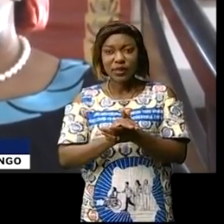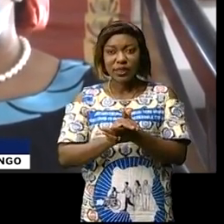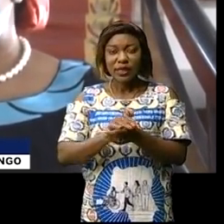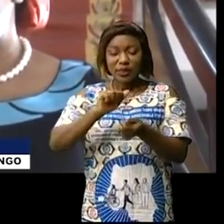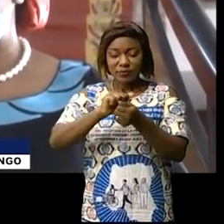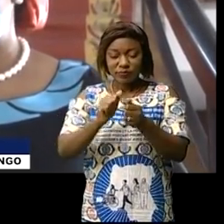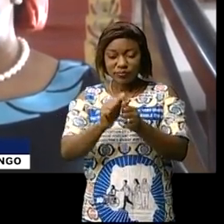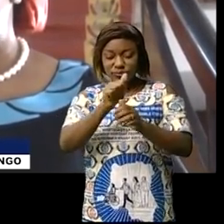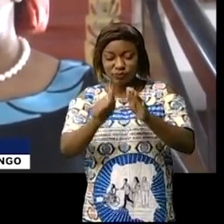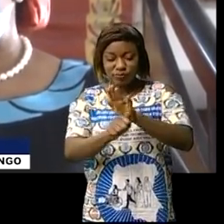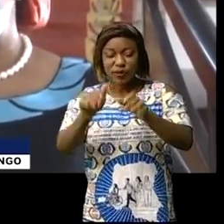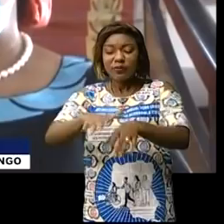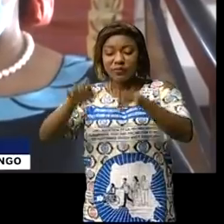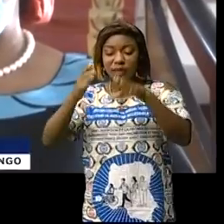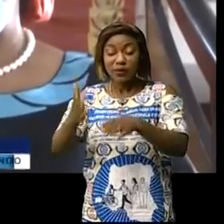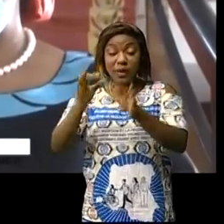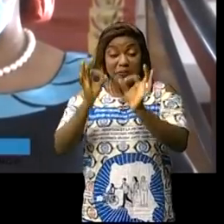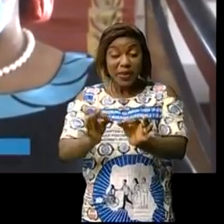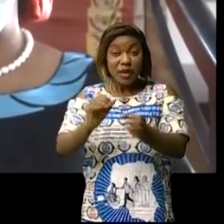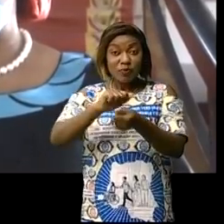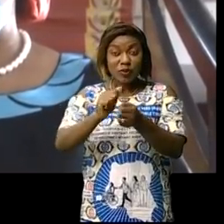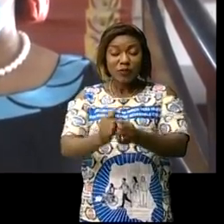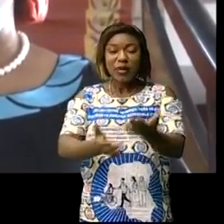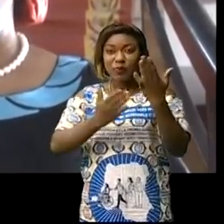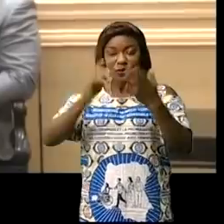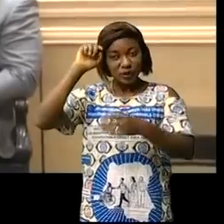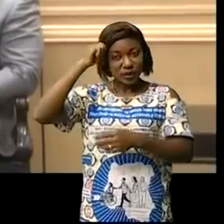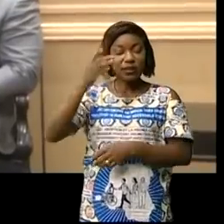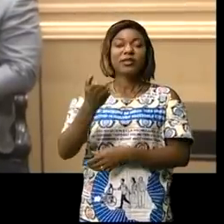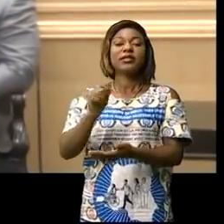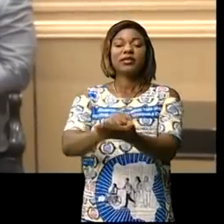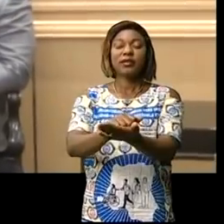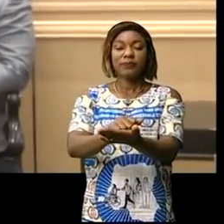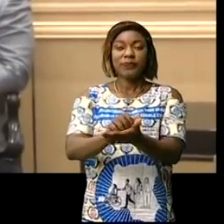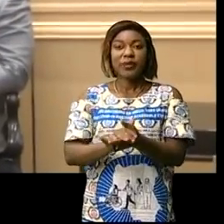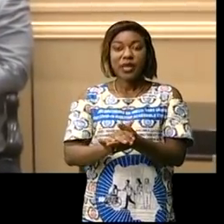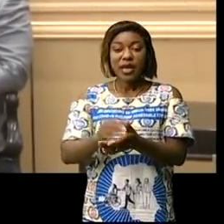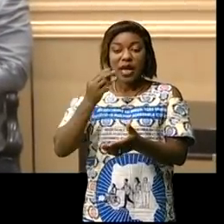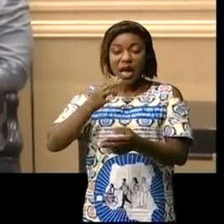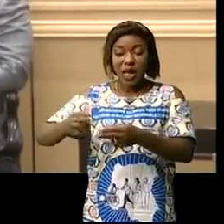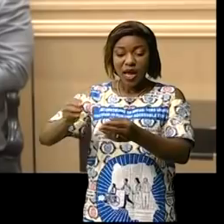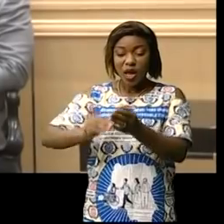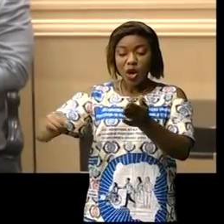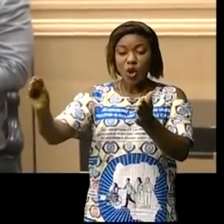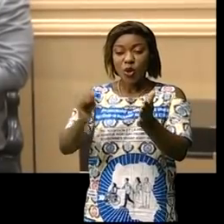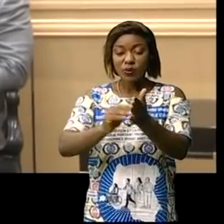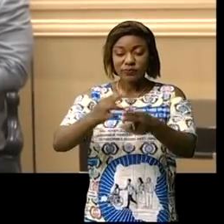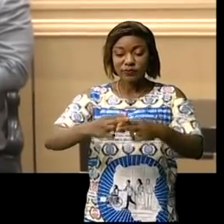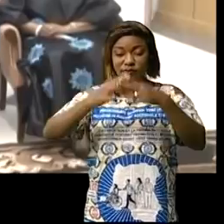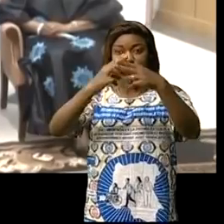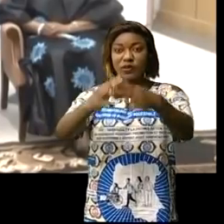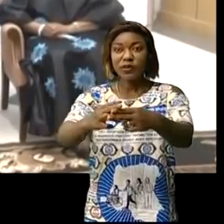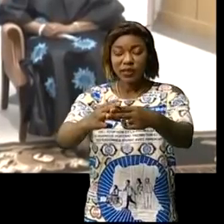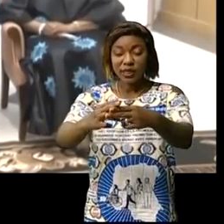-éléments à l'intérieur, mais c'est l'élément le plus important qu'il faut retenir. Au terme d'une ordonnance, le président de la République a nommé